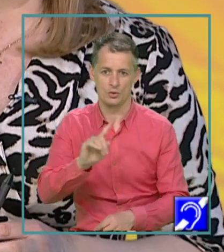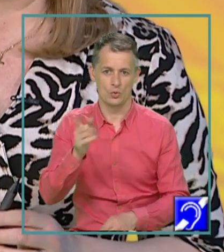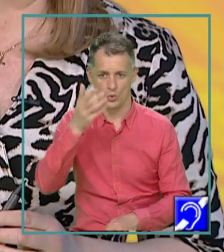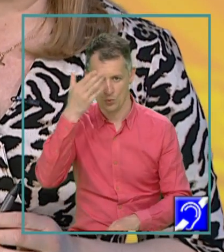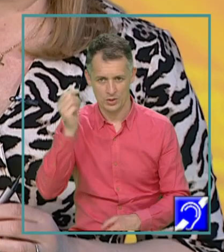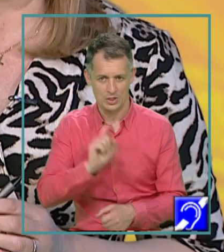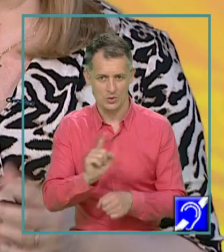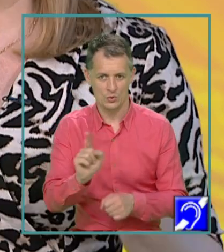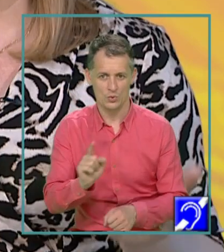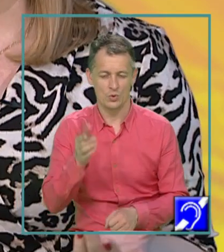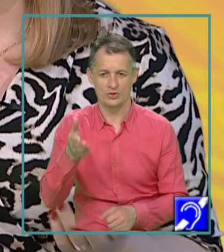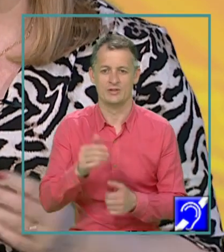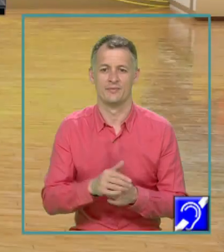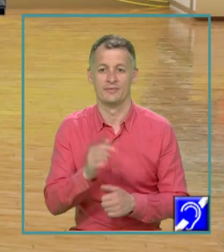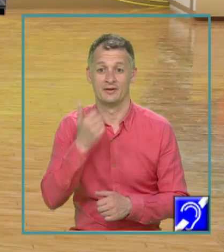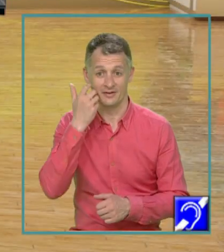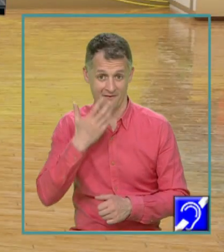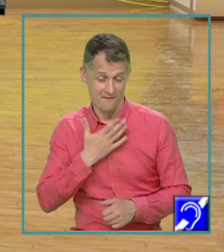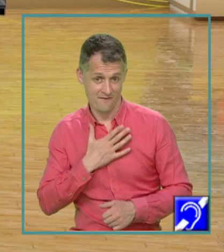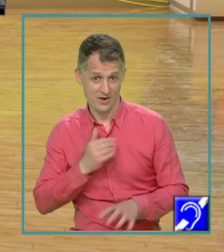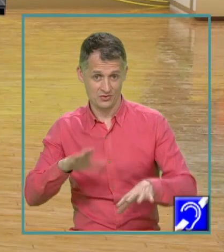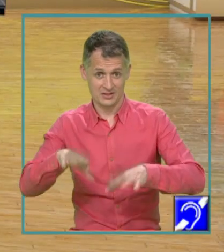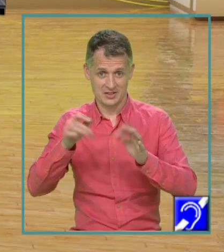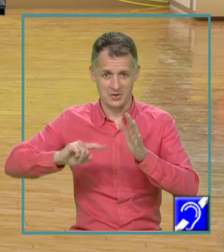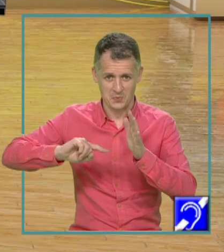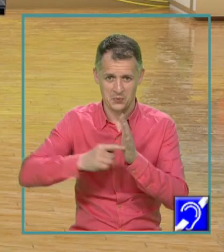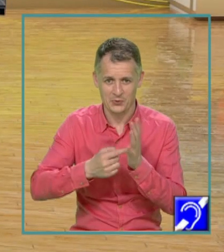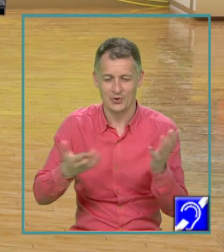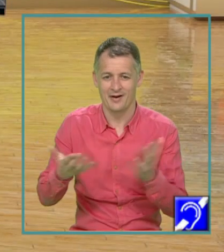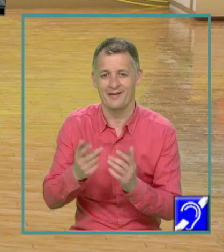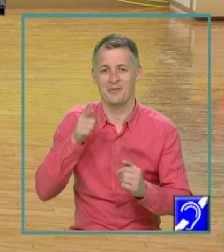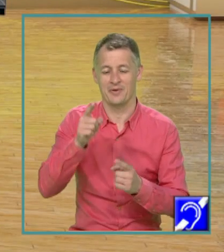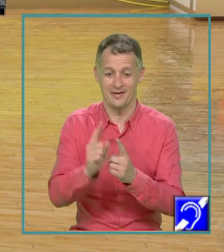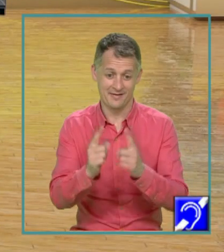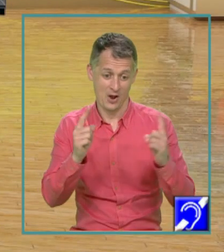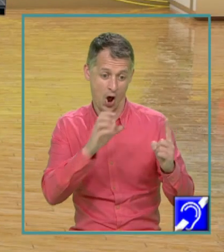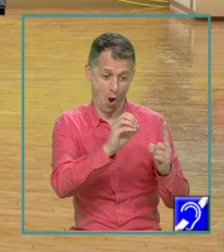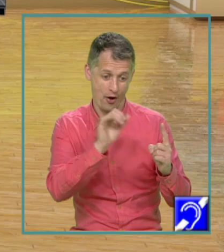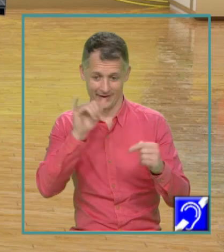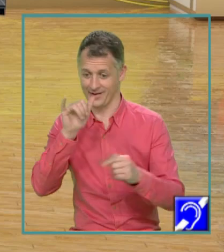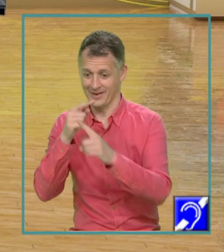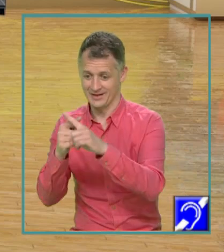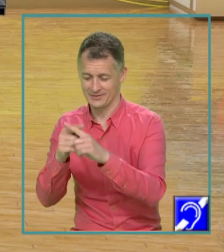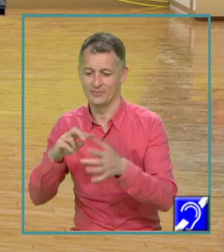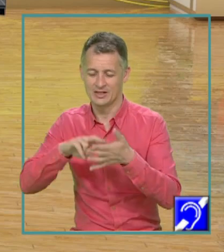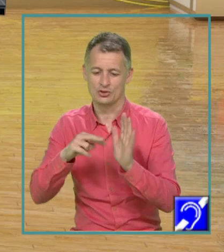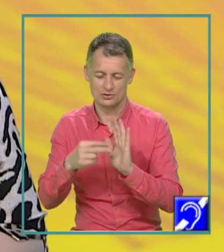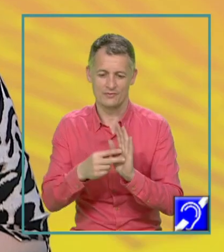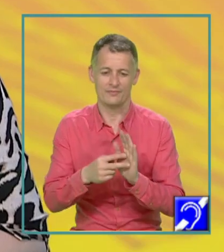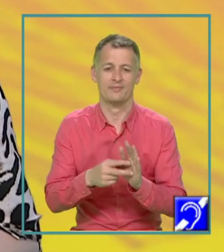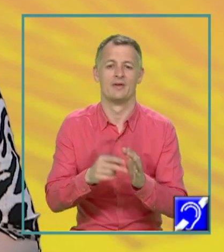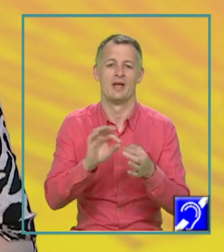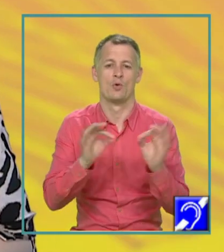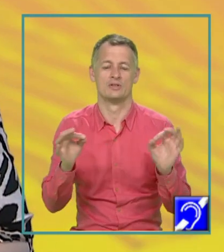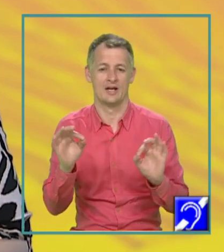deci când vreau să determin punctul care se află pe OX rezolv ecuația F de X egal cu